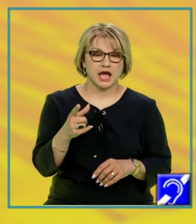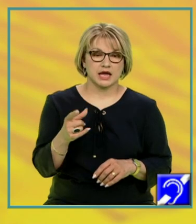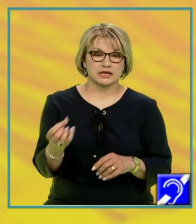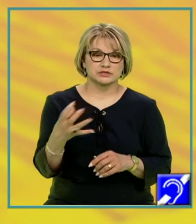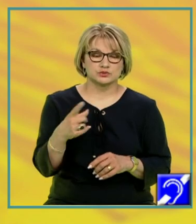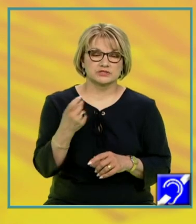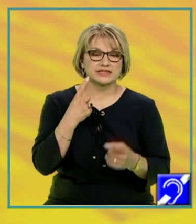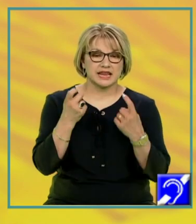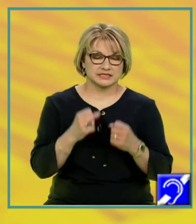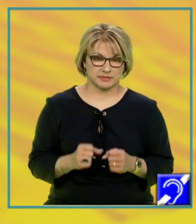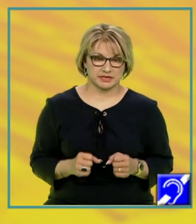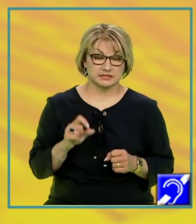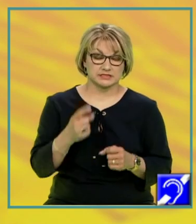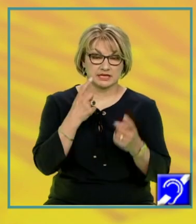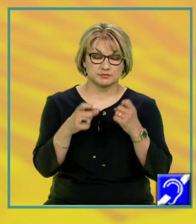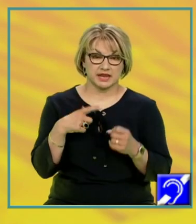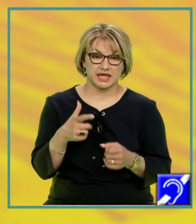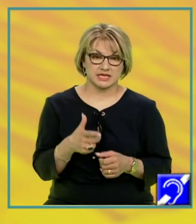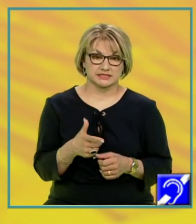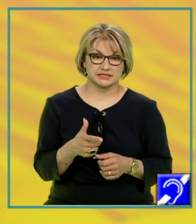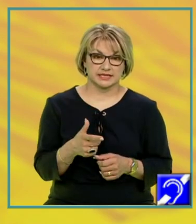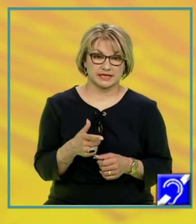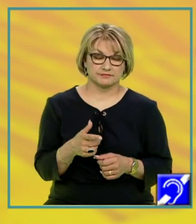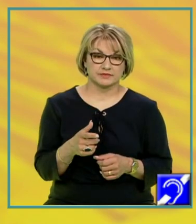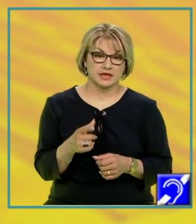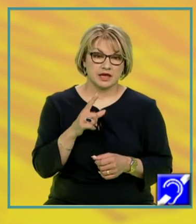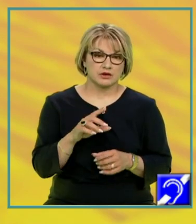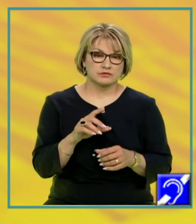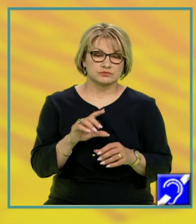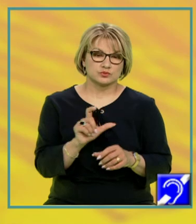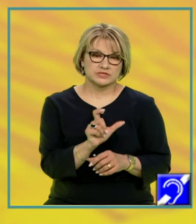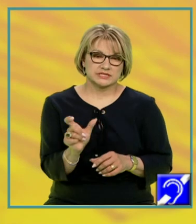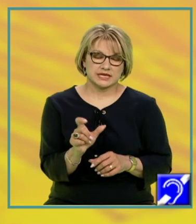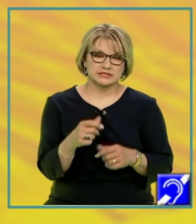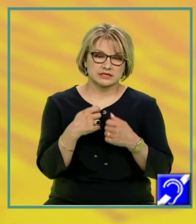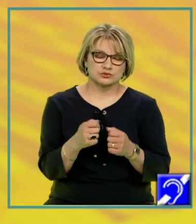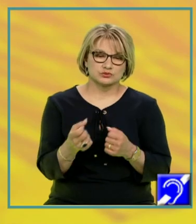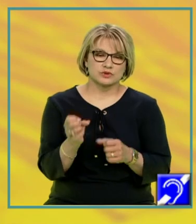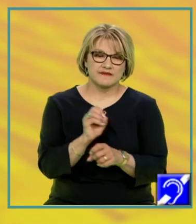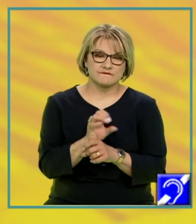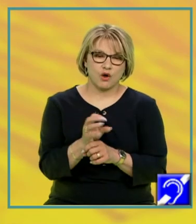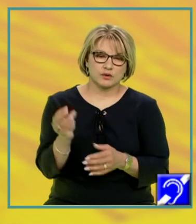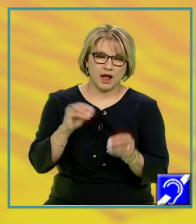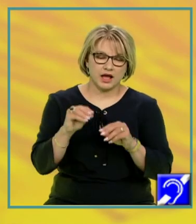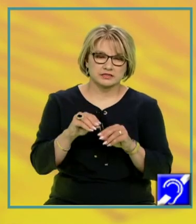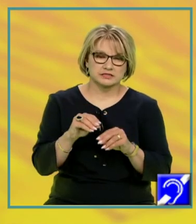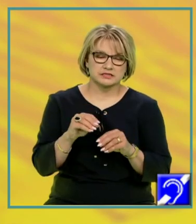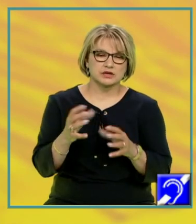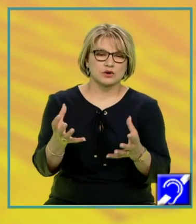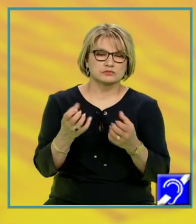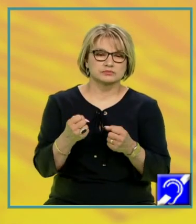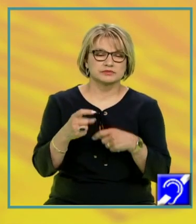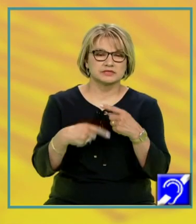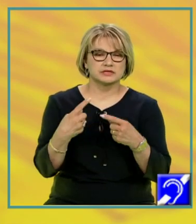experiență. Iar experiența este, desigur, setul tuturor informațiilor dobândite în urma